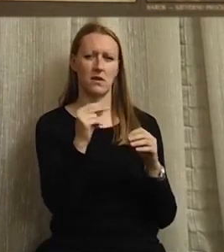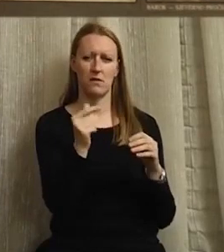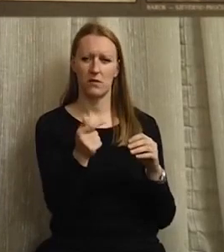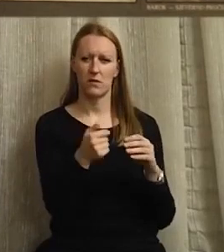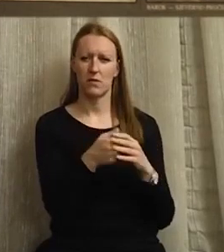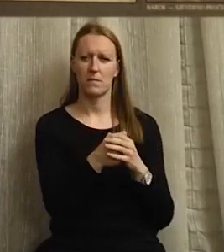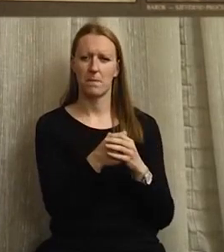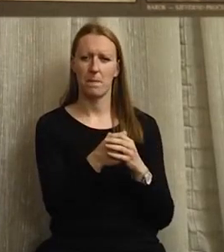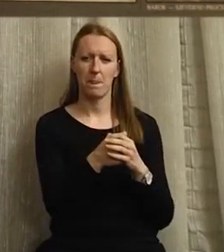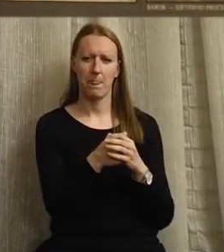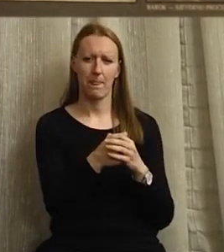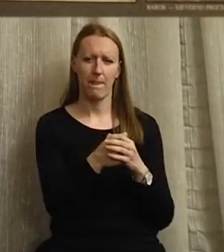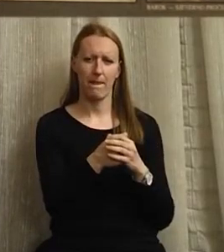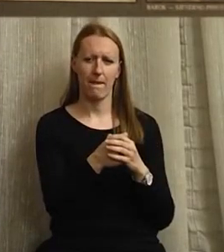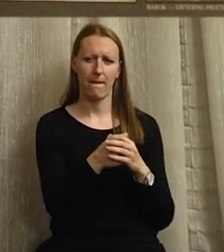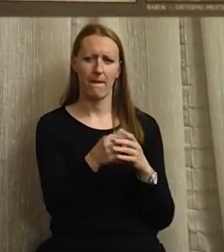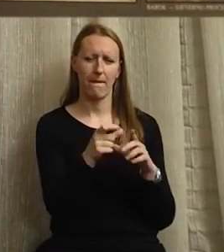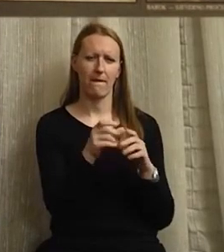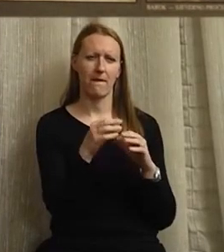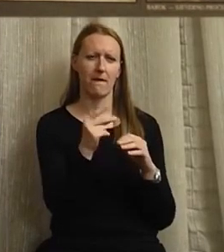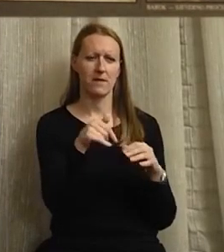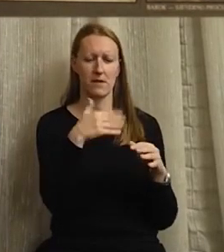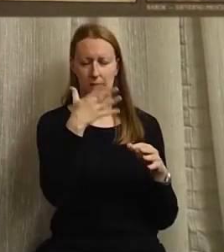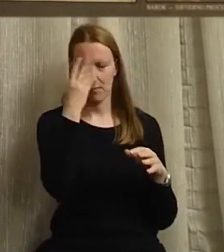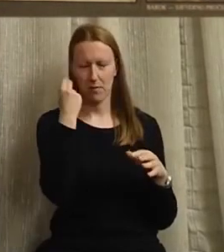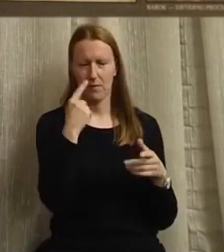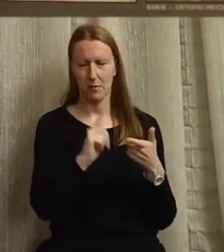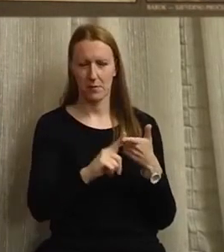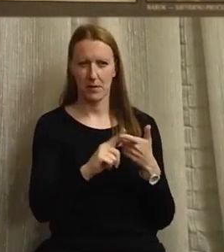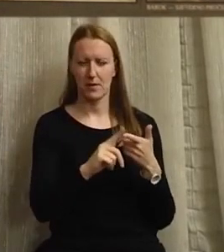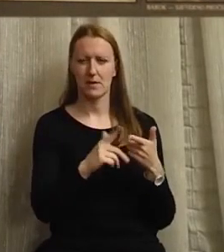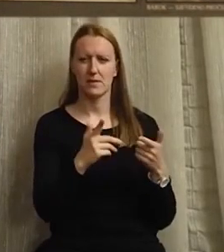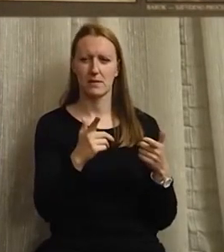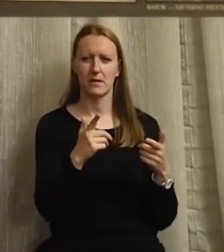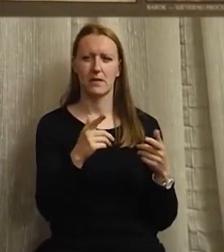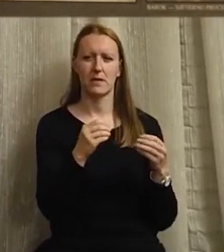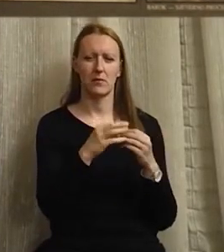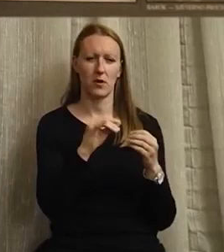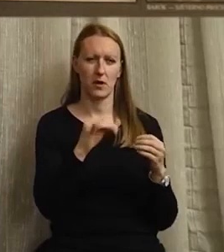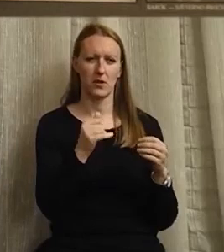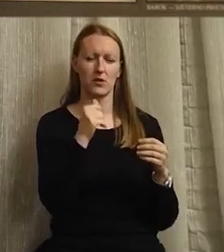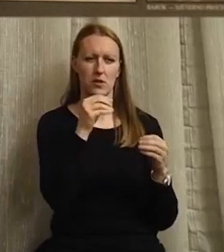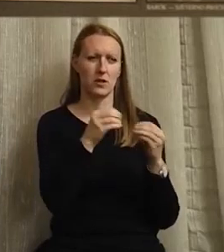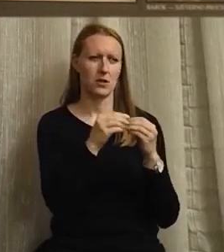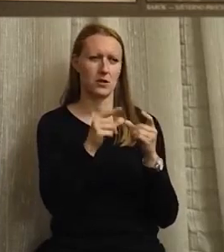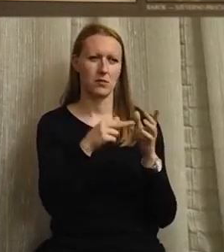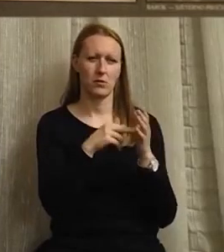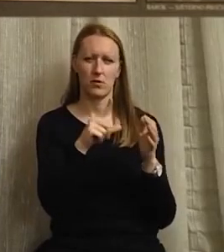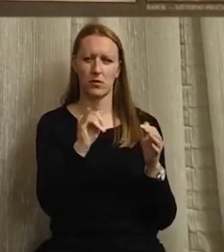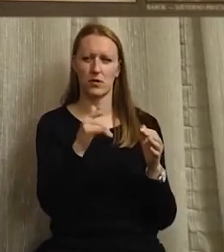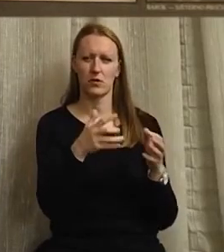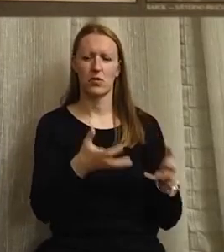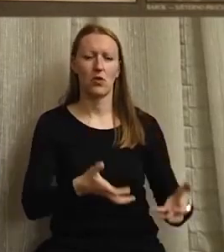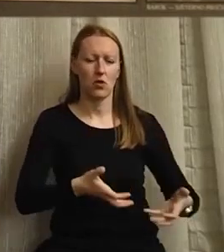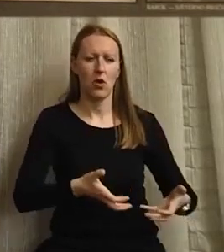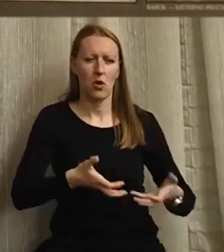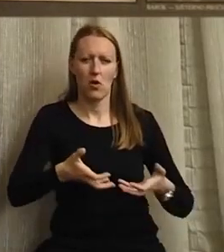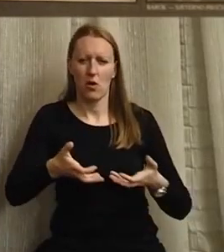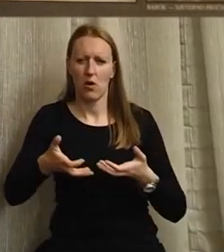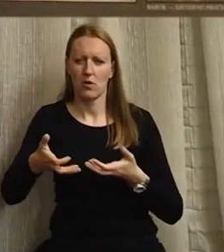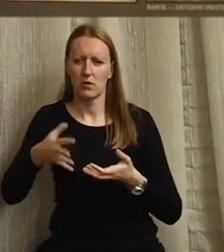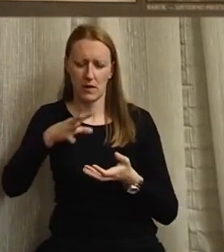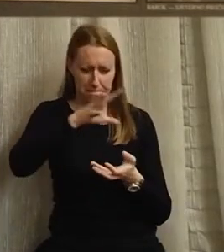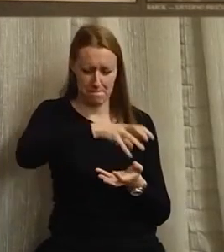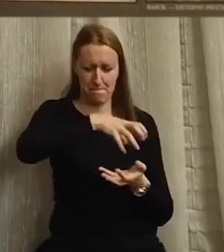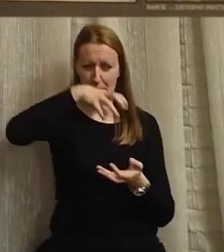Davor, da je sada se znači, Branislav Bojanić i Manuel Brumić, da su nosili sa